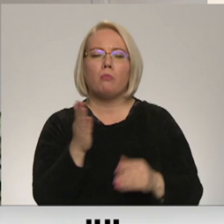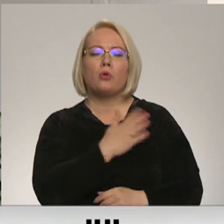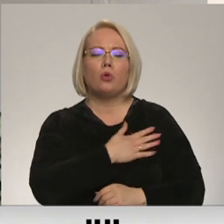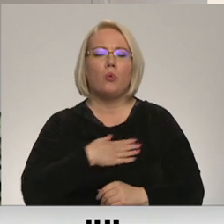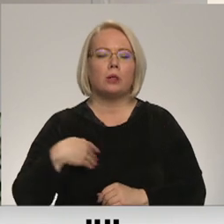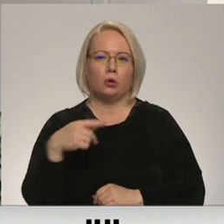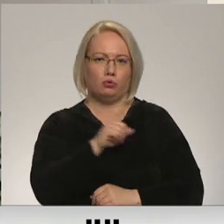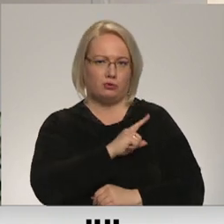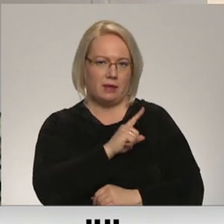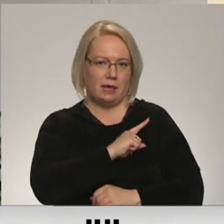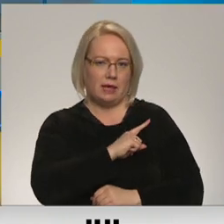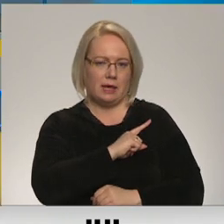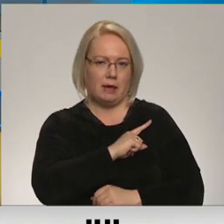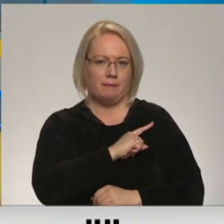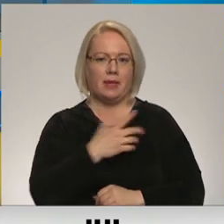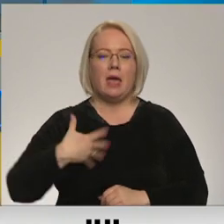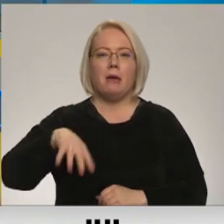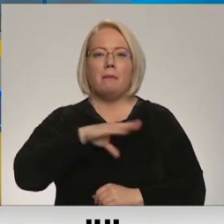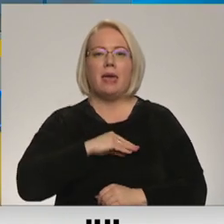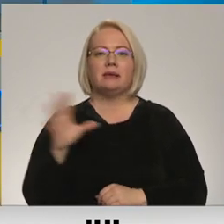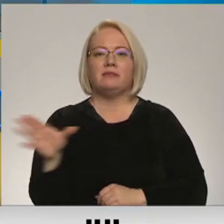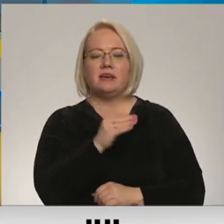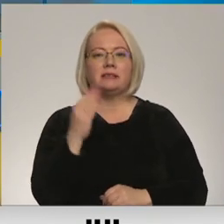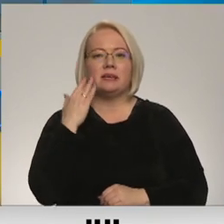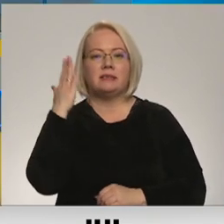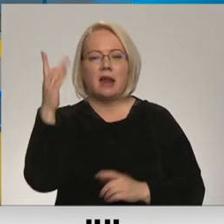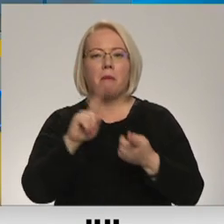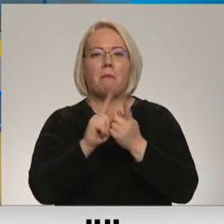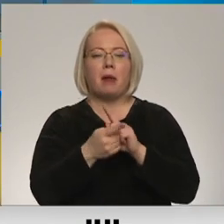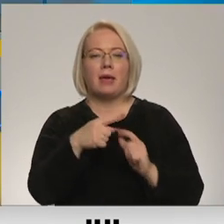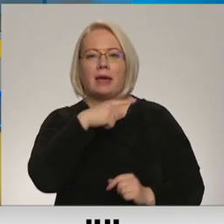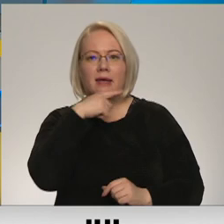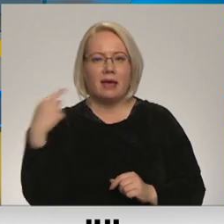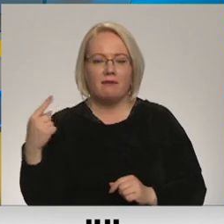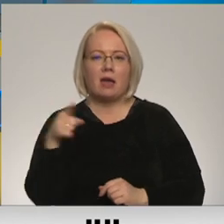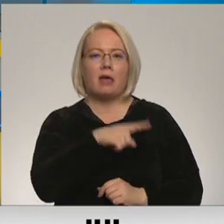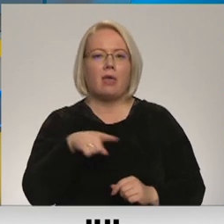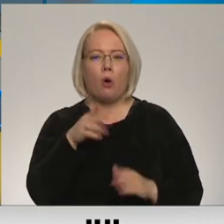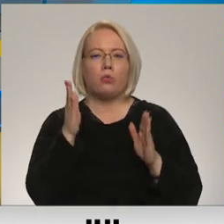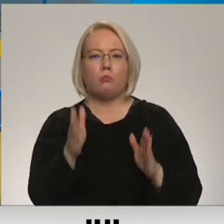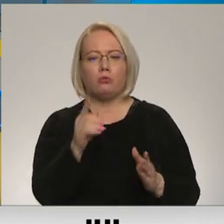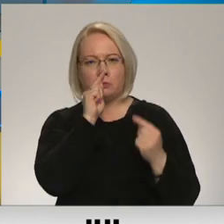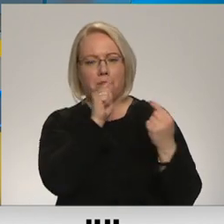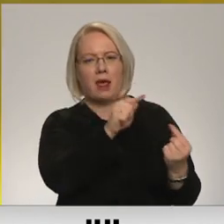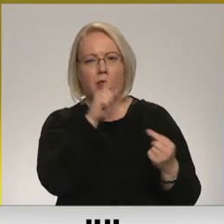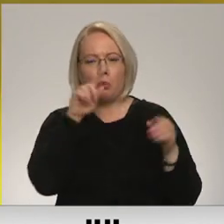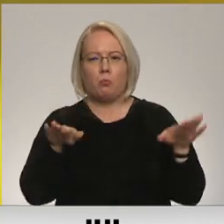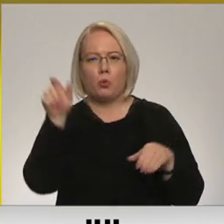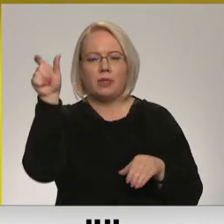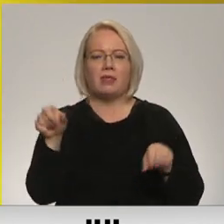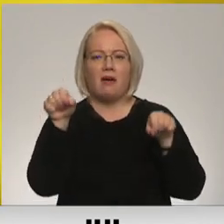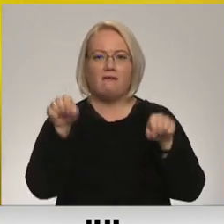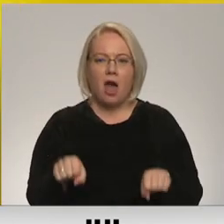uzmanīgiem. Mēs visi ceram uz pārmaiņām Krievijā, ka tauta nostāsies pret Putina režīmu, bet vai mēs varam